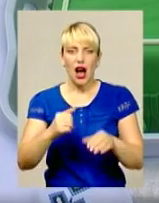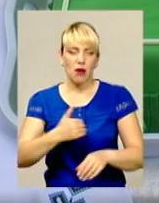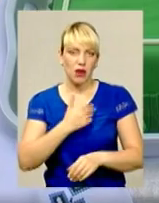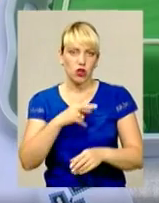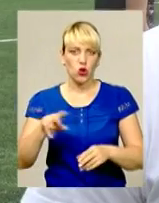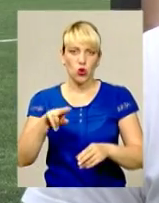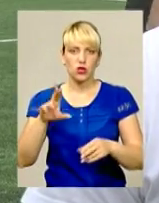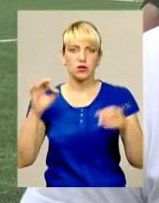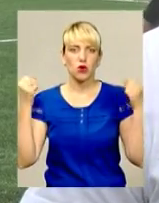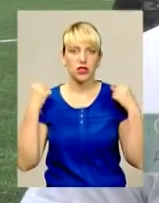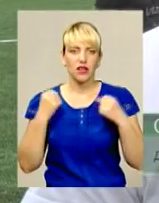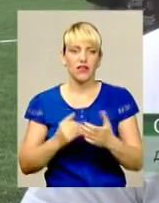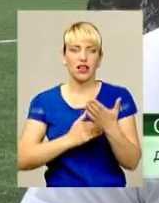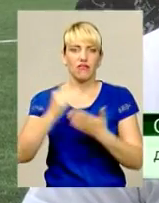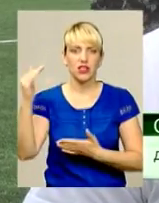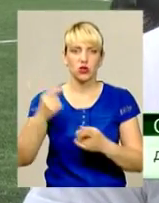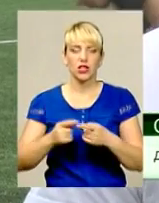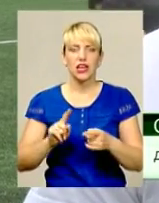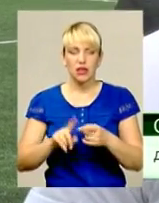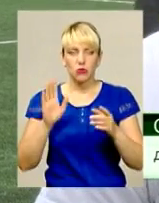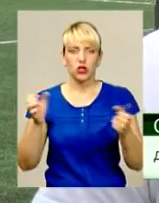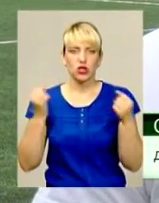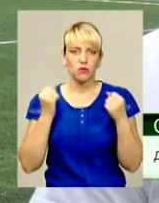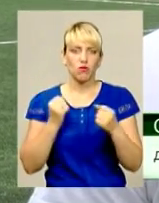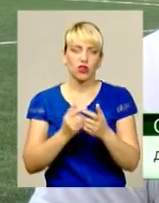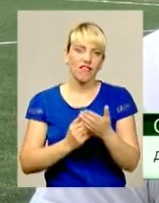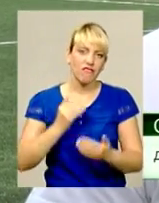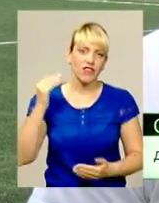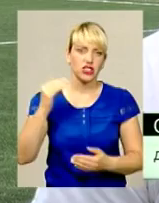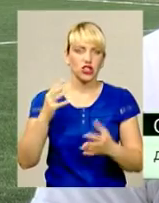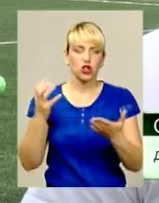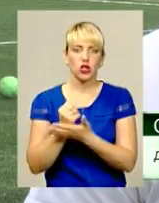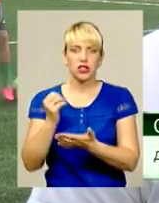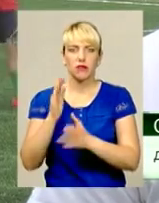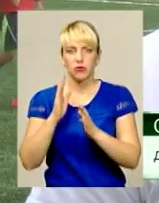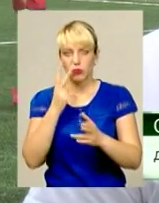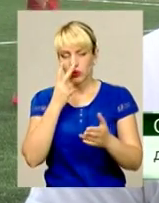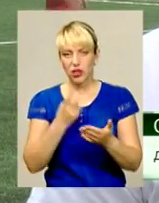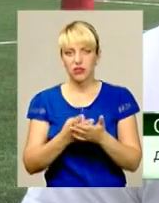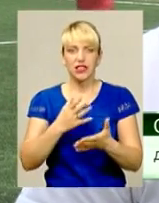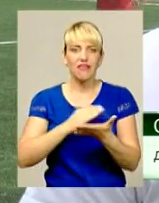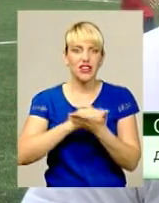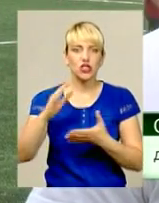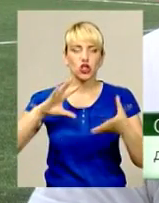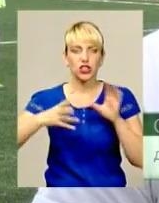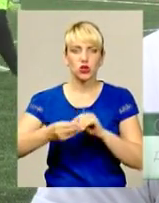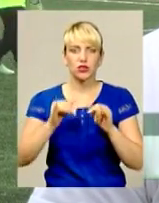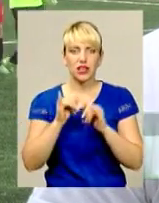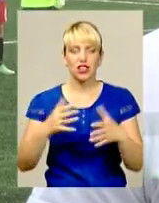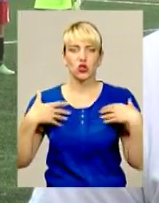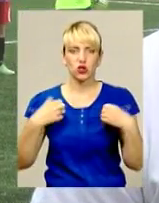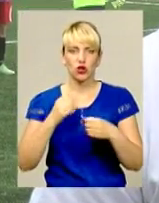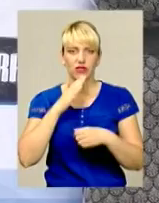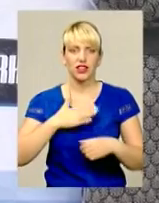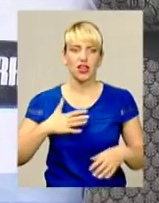спортивних висот. Це буде, звичайно, спорт вищих досягнень, тому що потрібно показувати високі результати і оздоров'яти